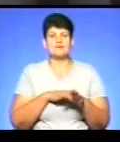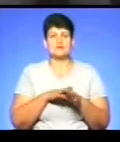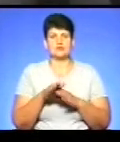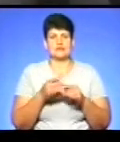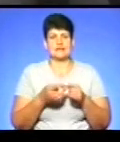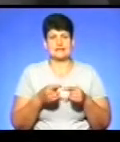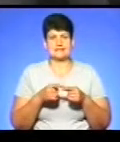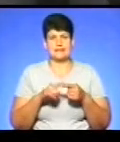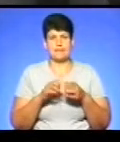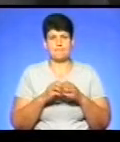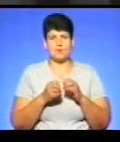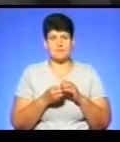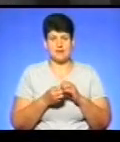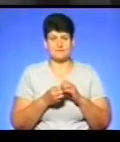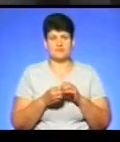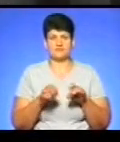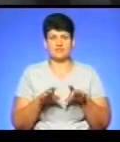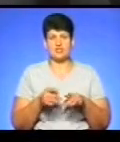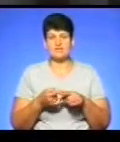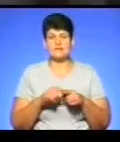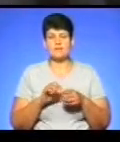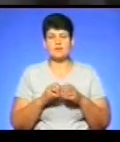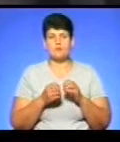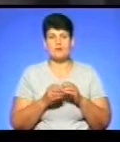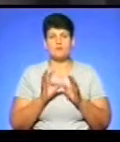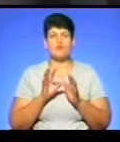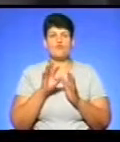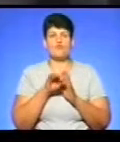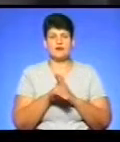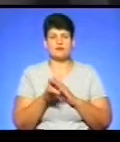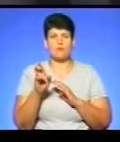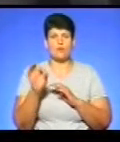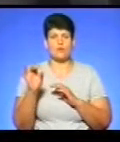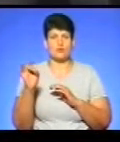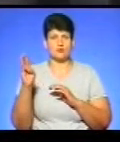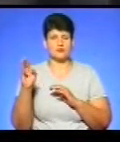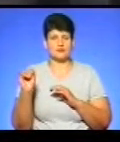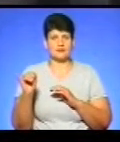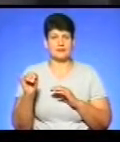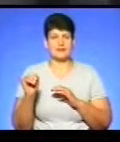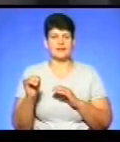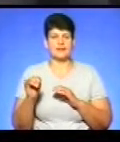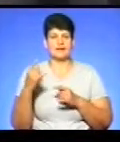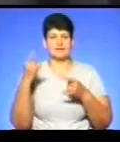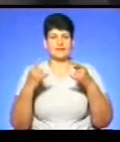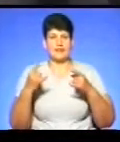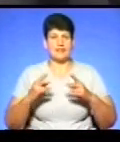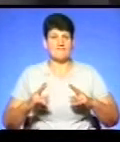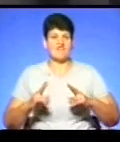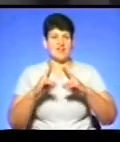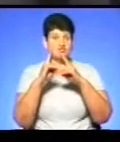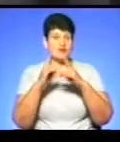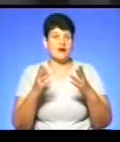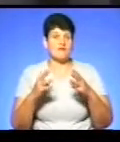цієї проблеми, тобто вирішення цієї проблеми з введенням у Борщові телевежі. Але на даний момент,